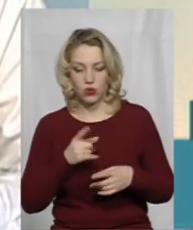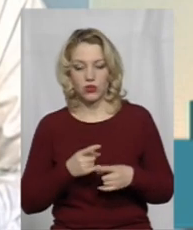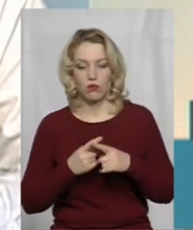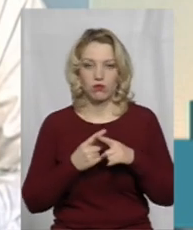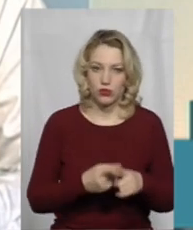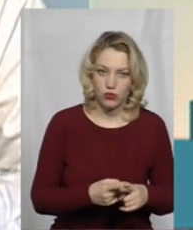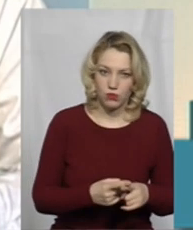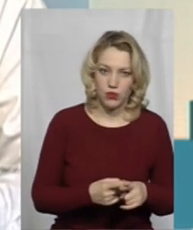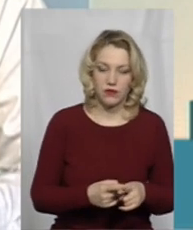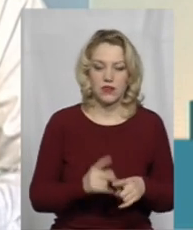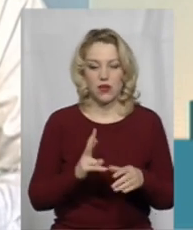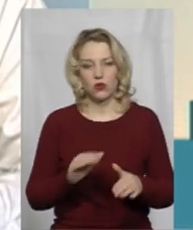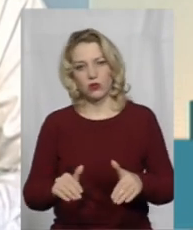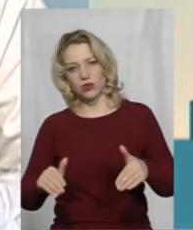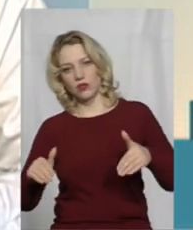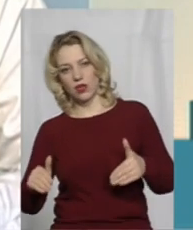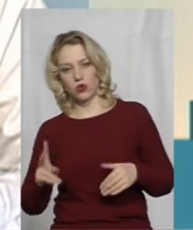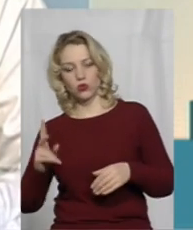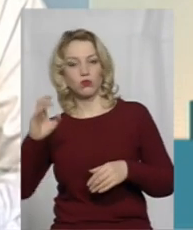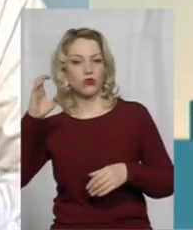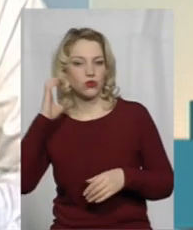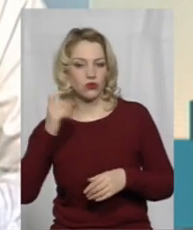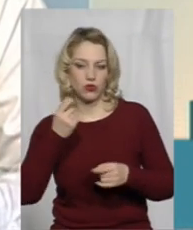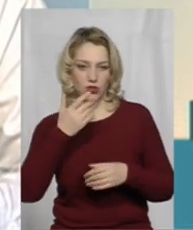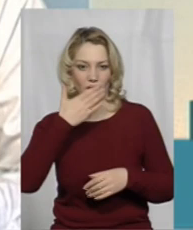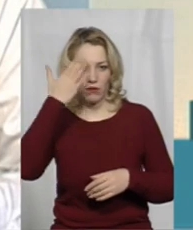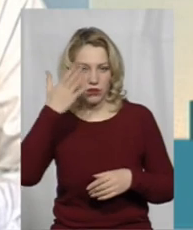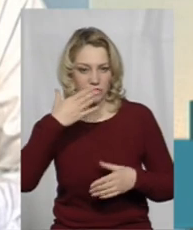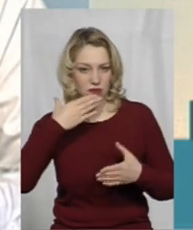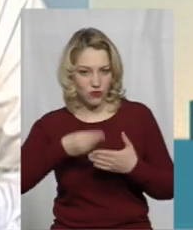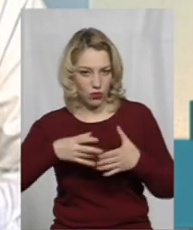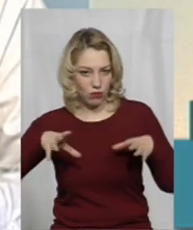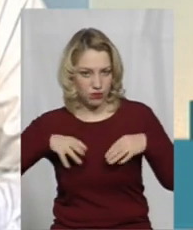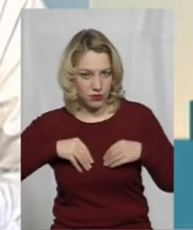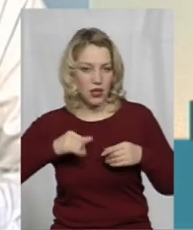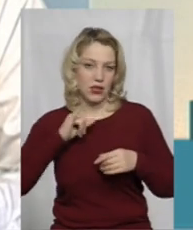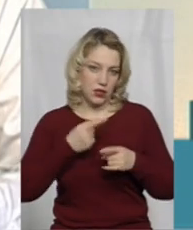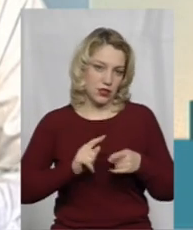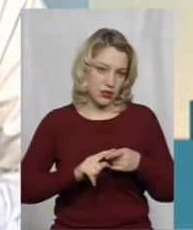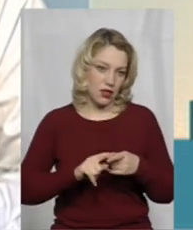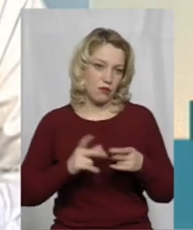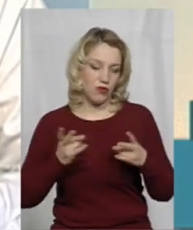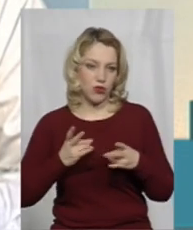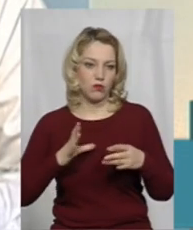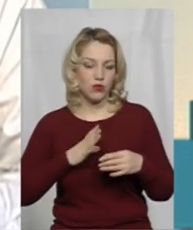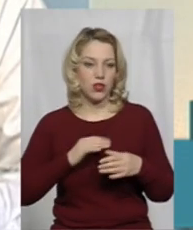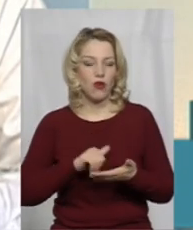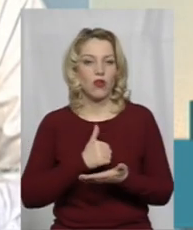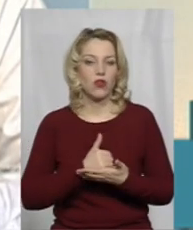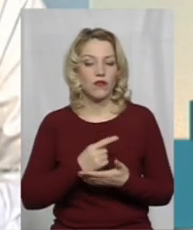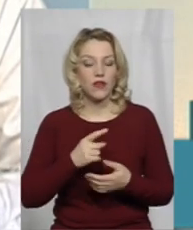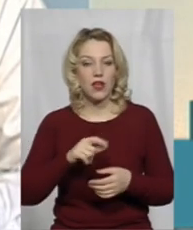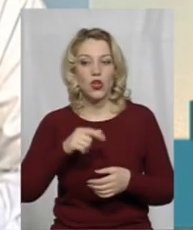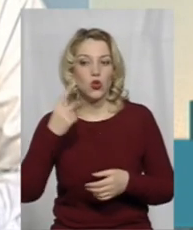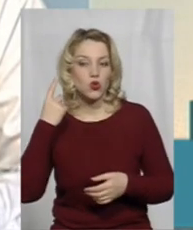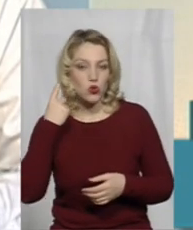назад, хтось десь почув один одного, трошки скинути свої амбіції, емоції, і все воно повинно бути. Саме головне один